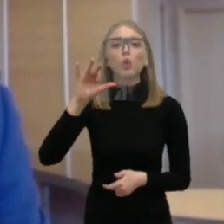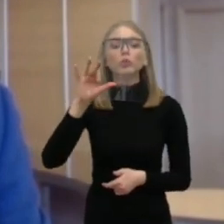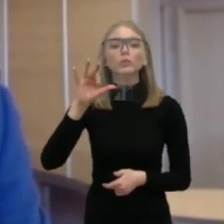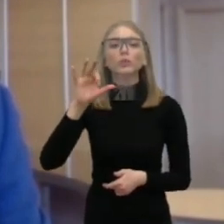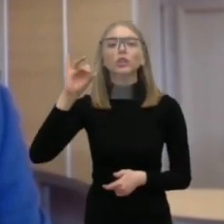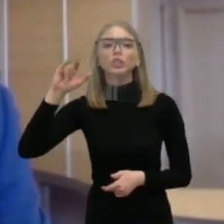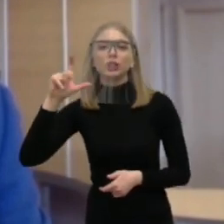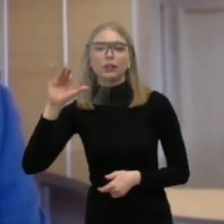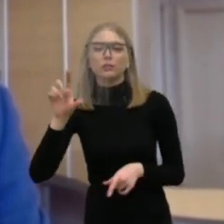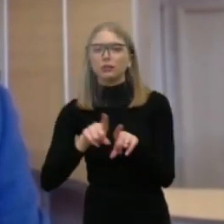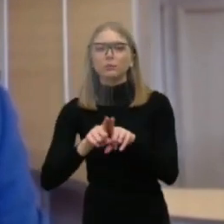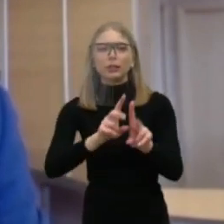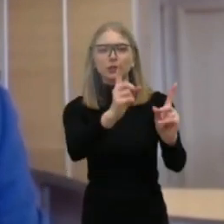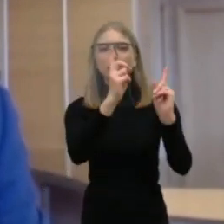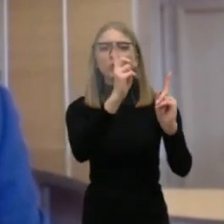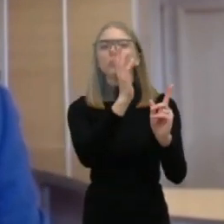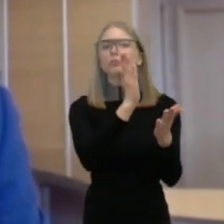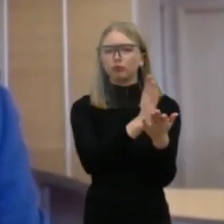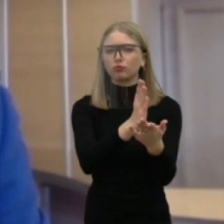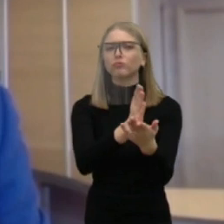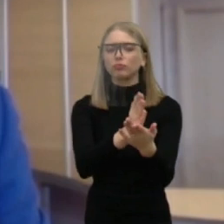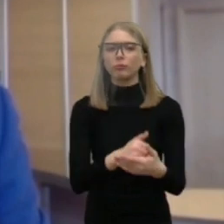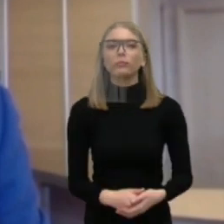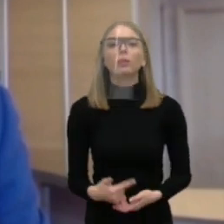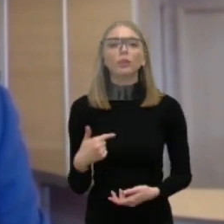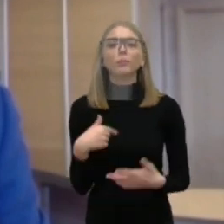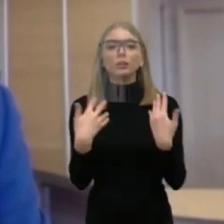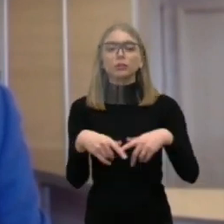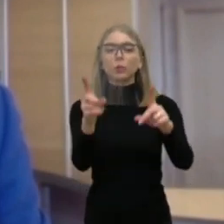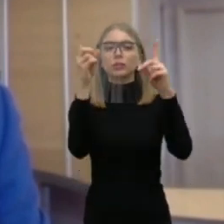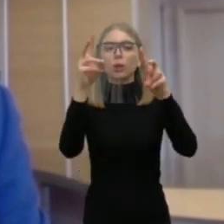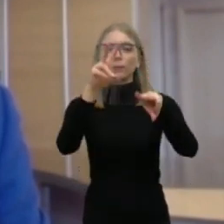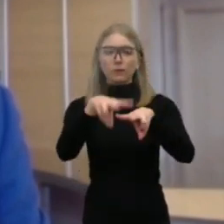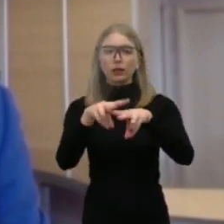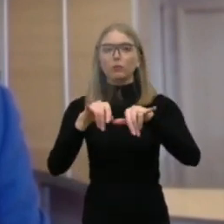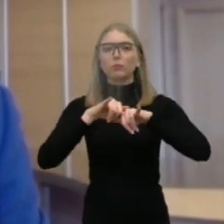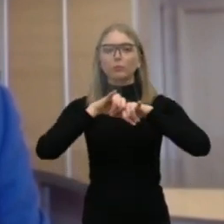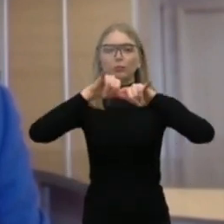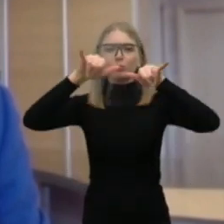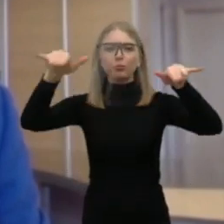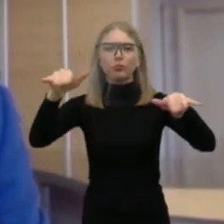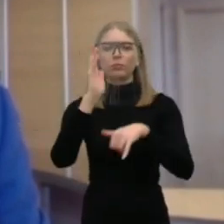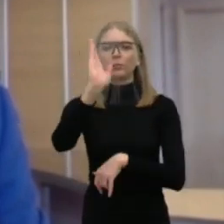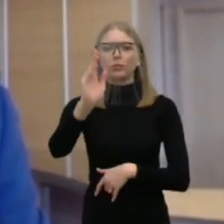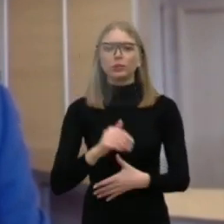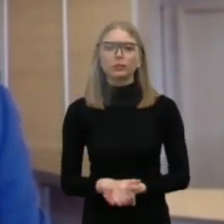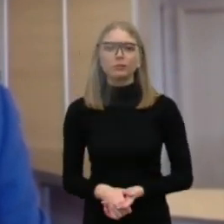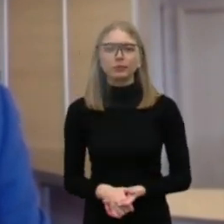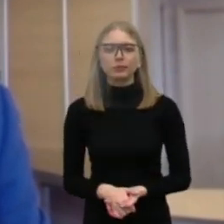planuojame išprėsti tinklą tikrai stipriai ir su Europos komisija vyksta šita diskusija.